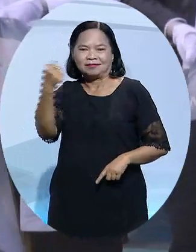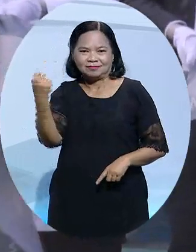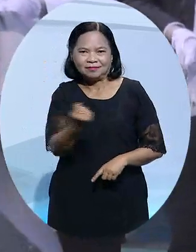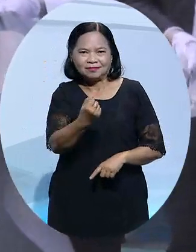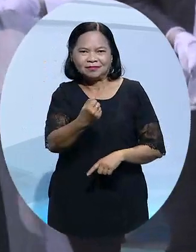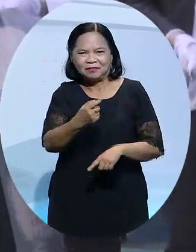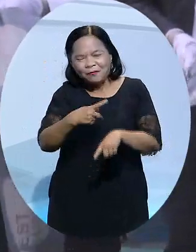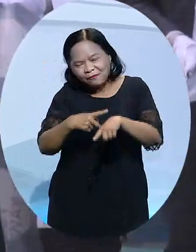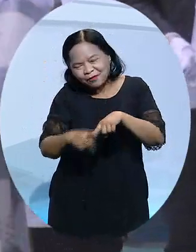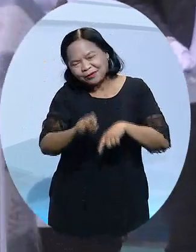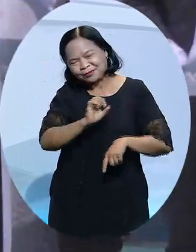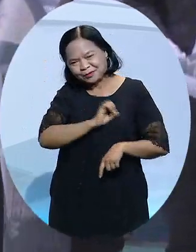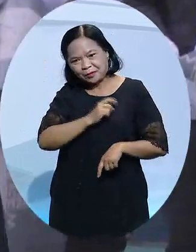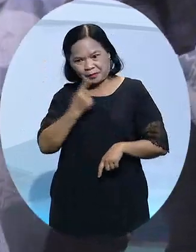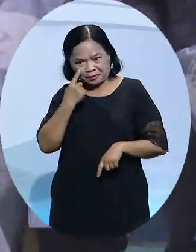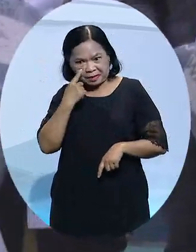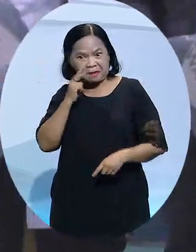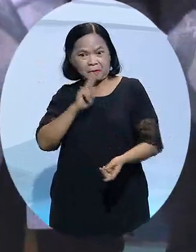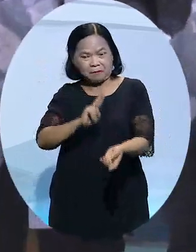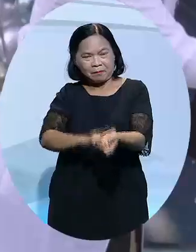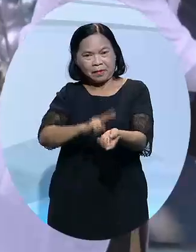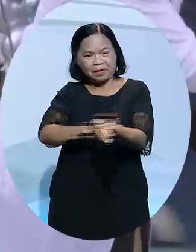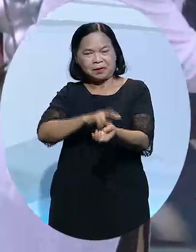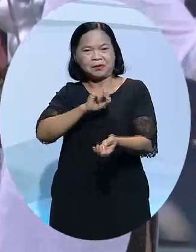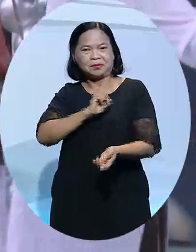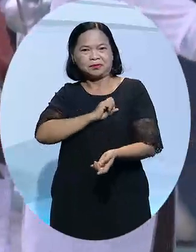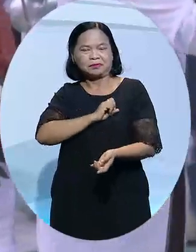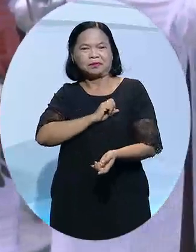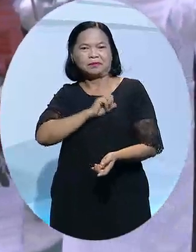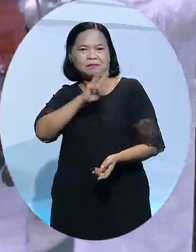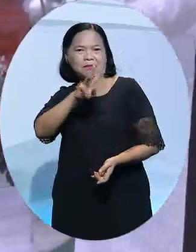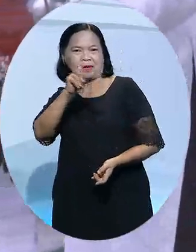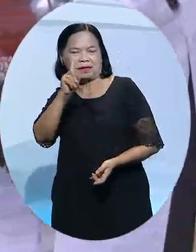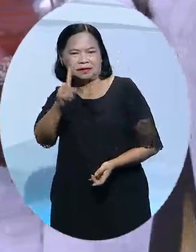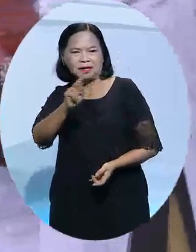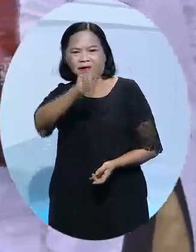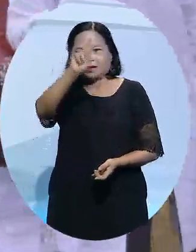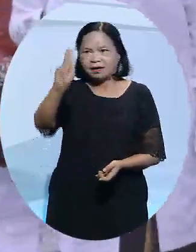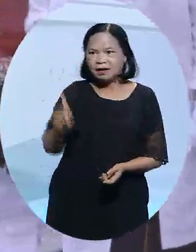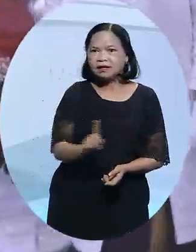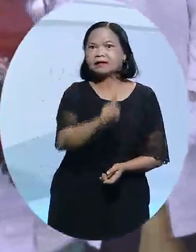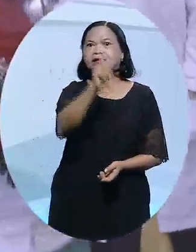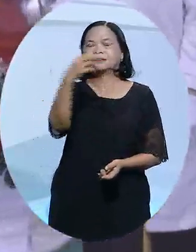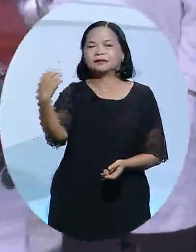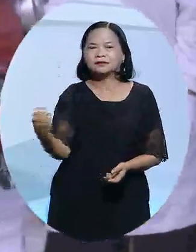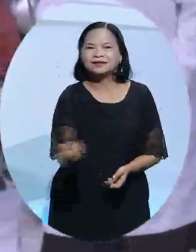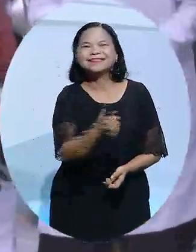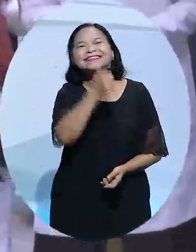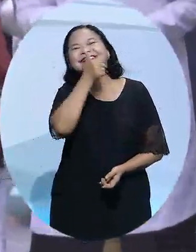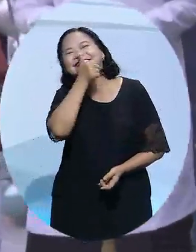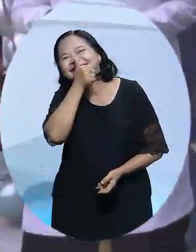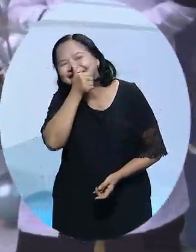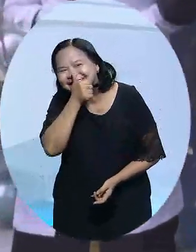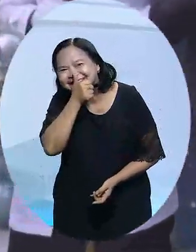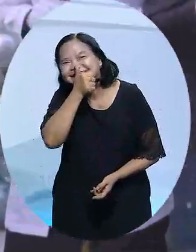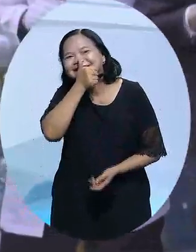trong vài phút phát hiện sớm các bệnh lý răng miệng giúp lưu trữ hồ sơ 3D, đồng thời ứng dụng thuộc toán, số hóa nụ cười tối